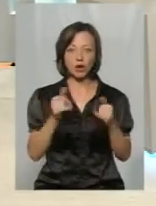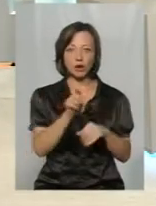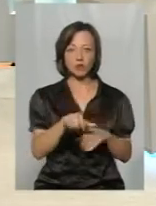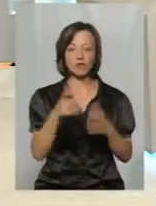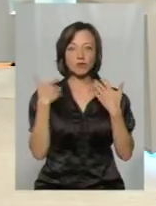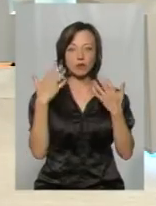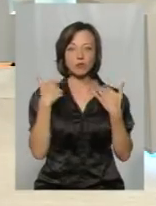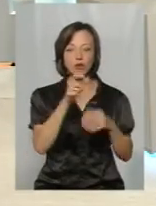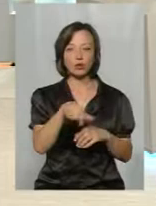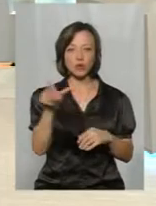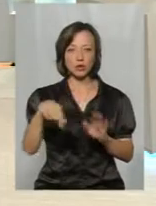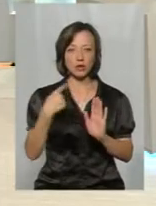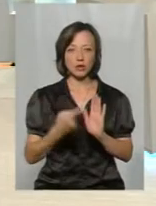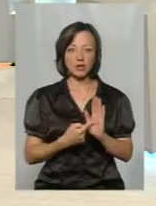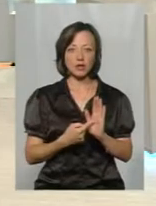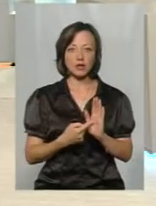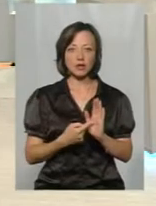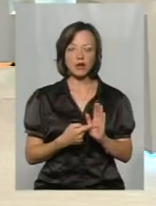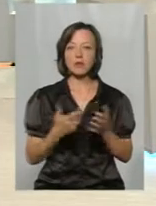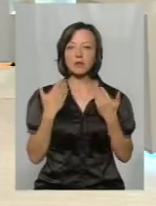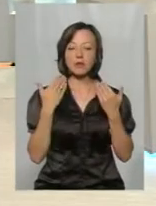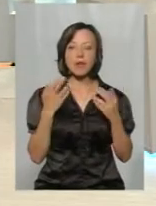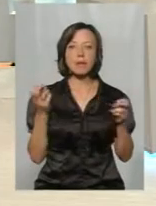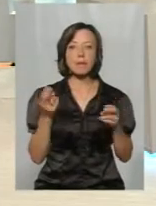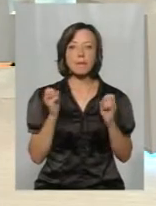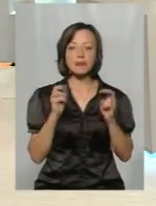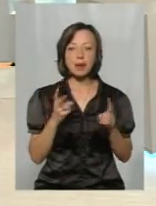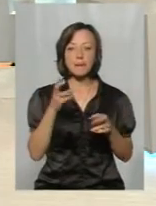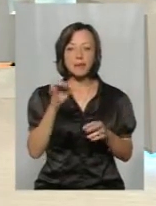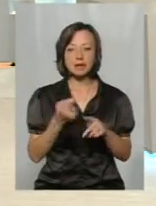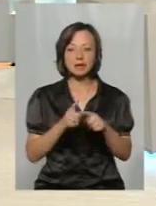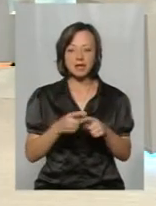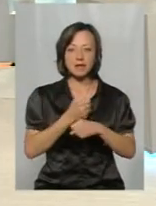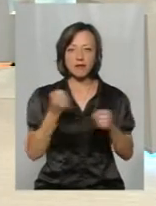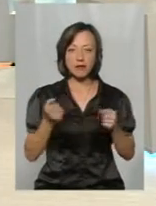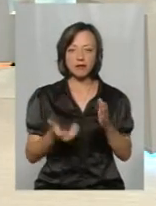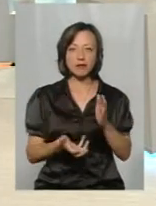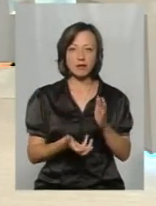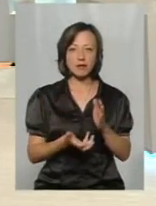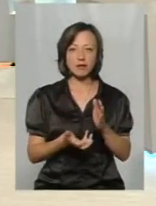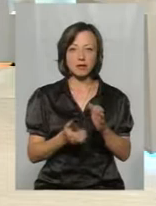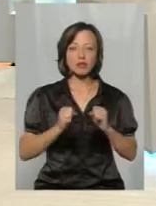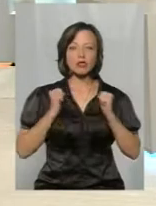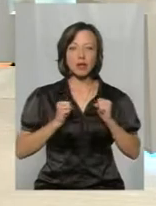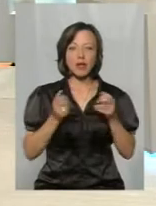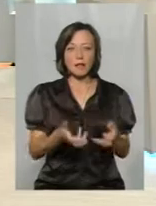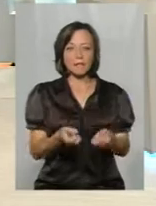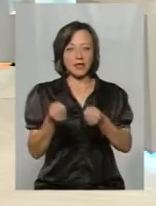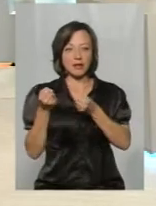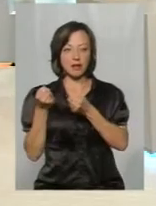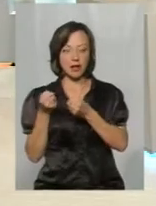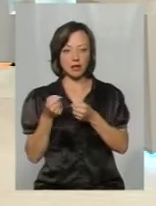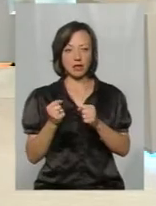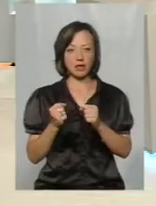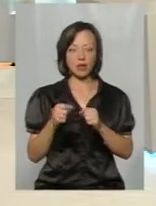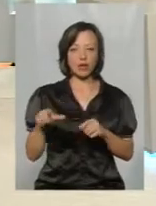для відпочиваючих? Небезпека відпочиваючих наступила тоді, якби вони цей вибухонебезпечні предмети постаралися підняти на